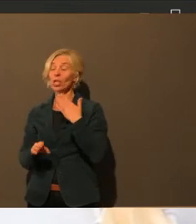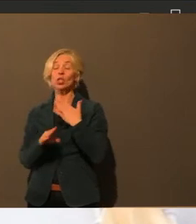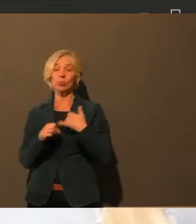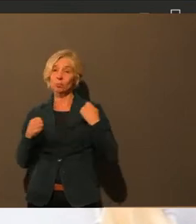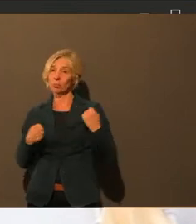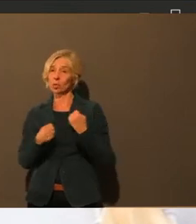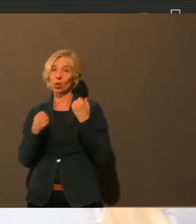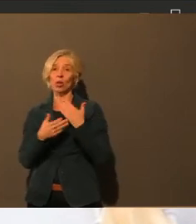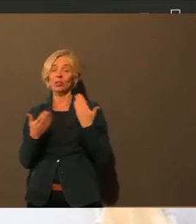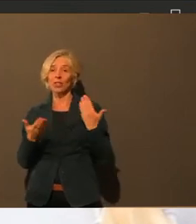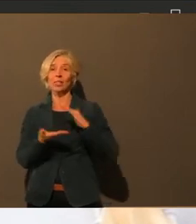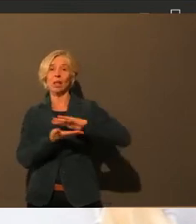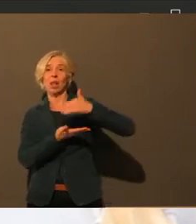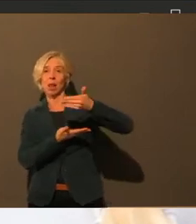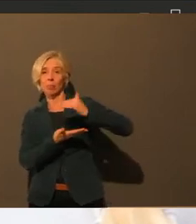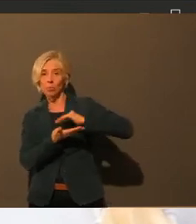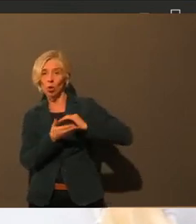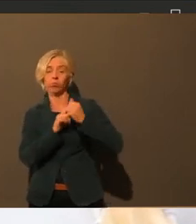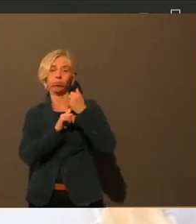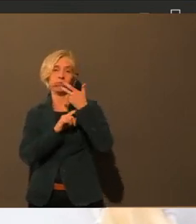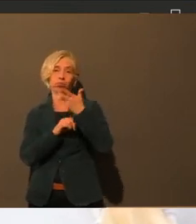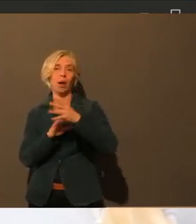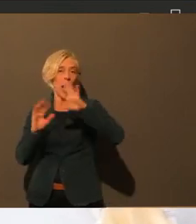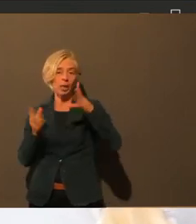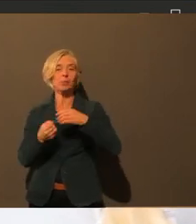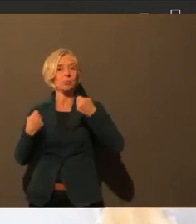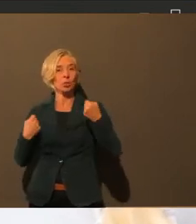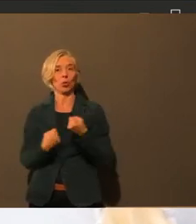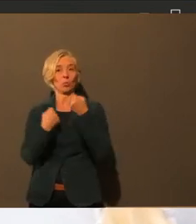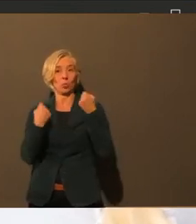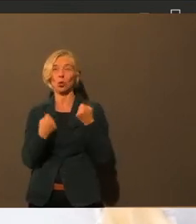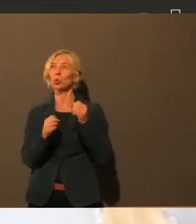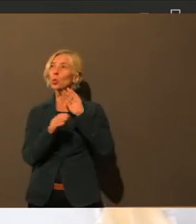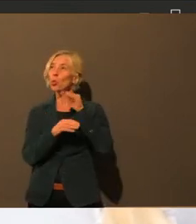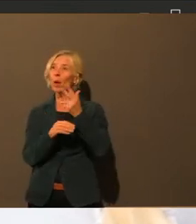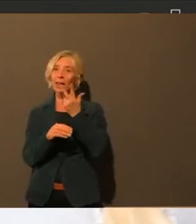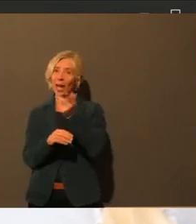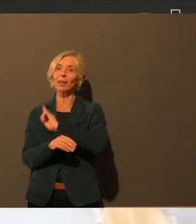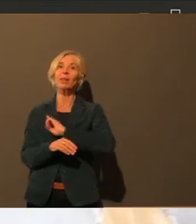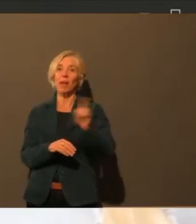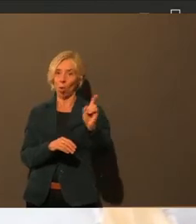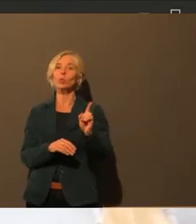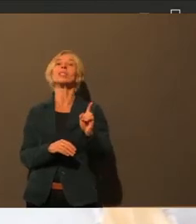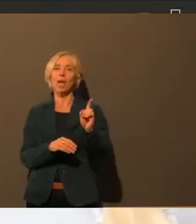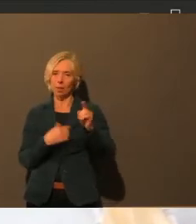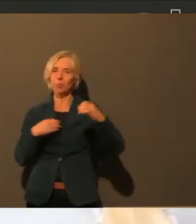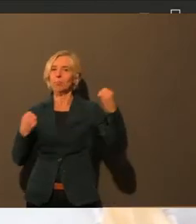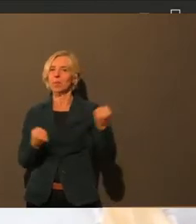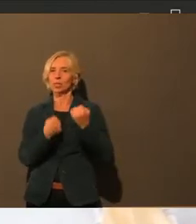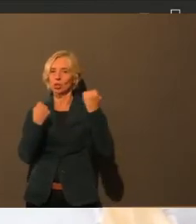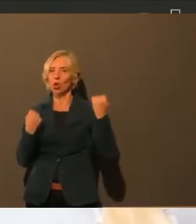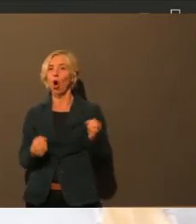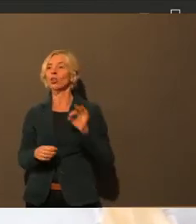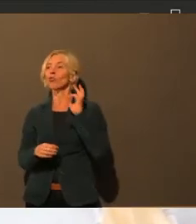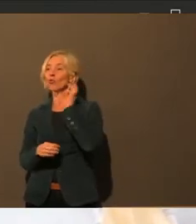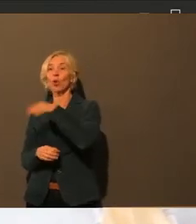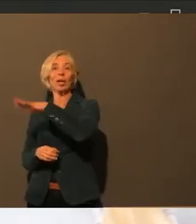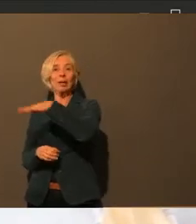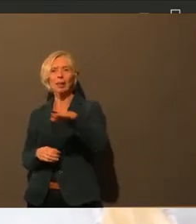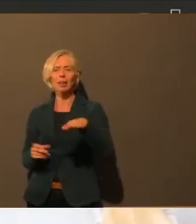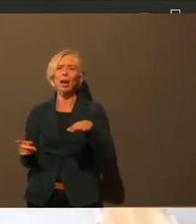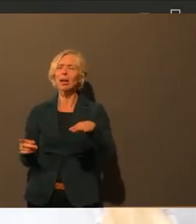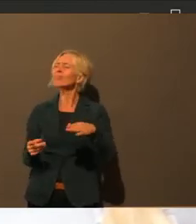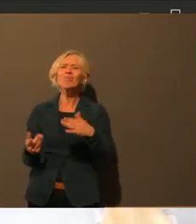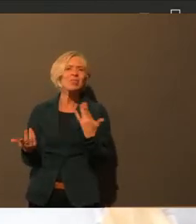.000 Stück. Auch das trägt nochmal dazu bei, dass das Lernen zu Hause, insbesondere dann für bedürftige Schülerinnen und